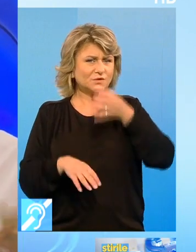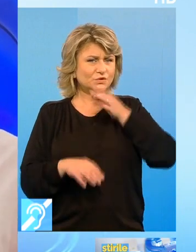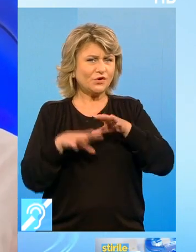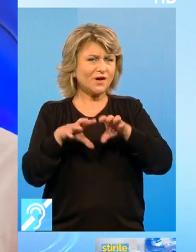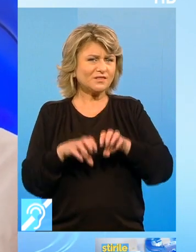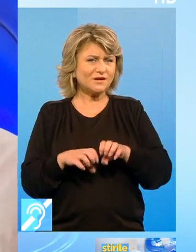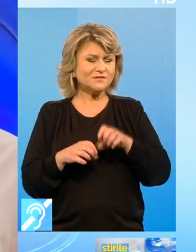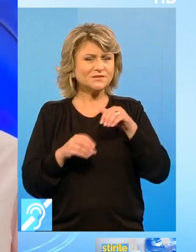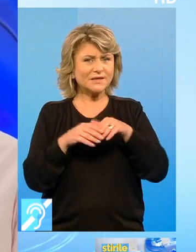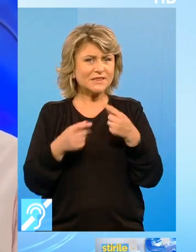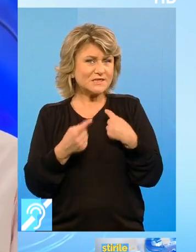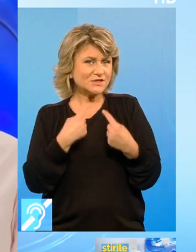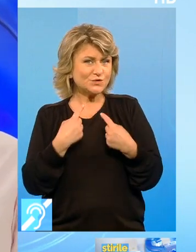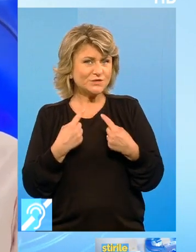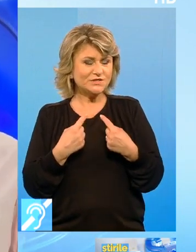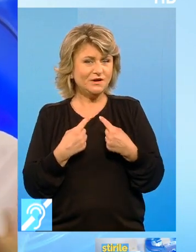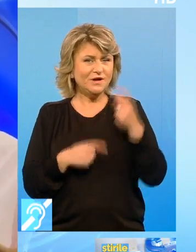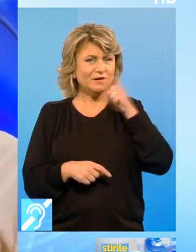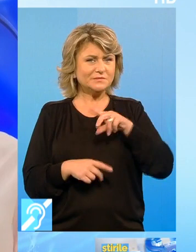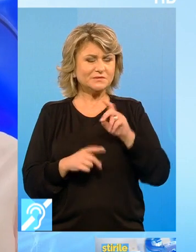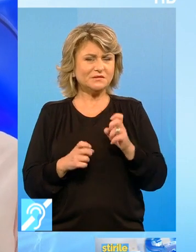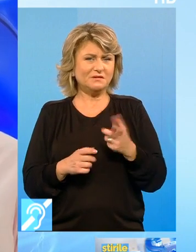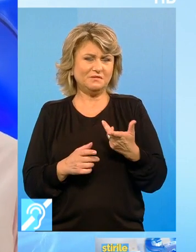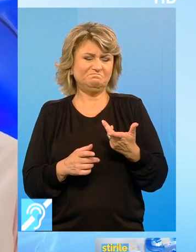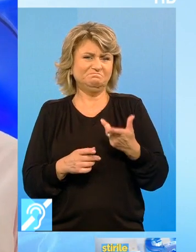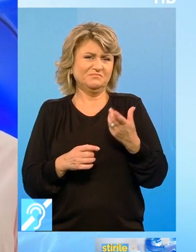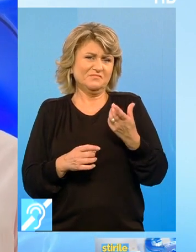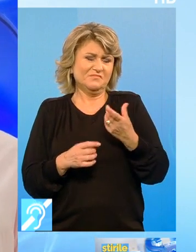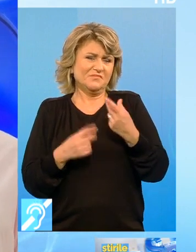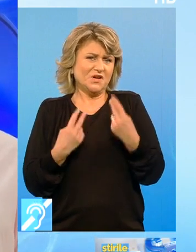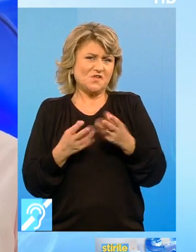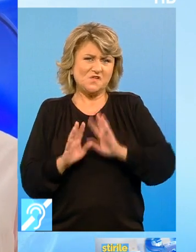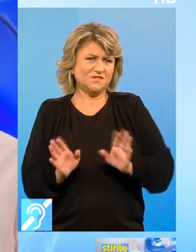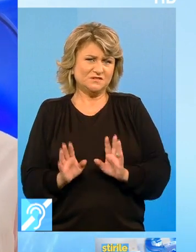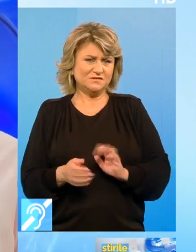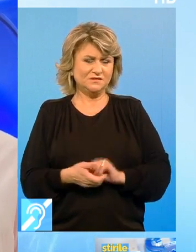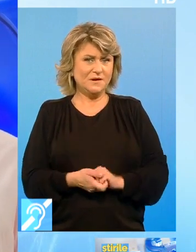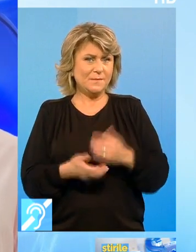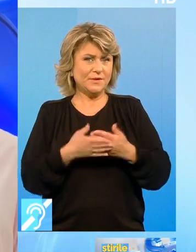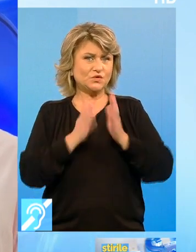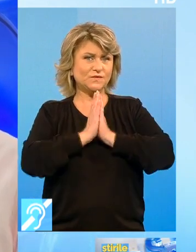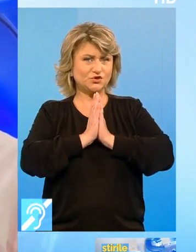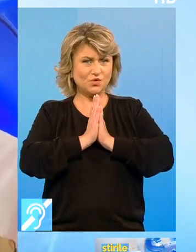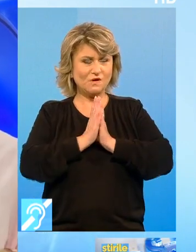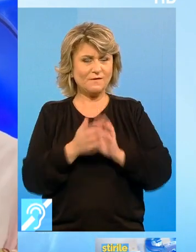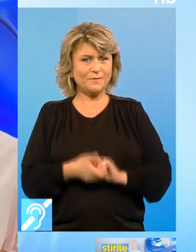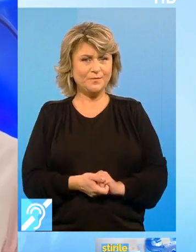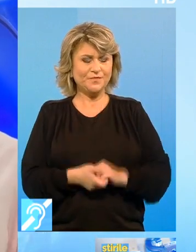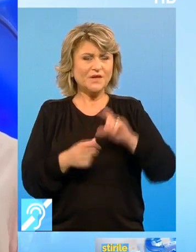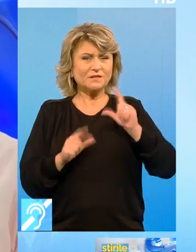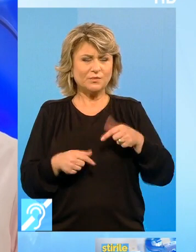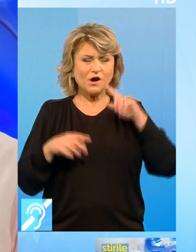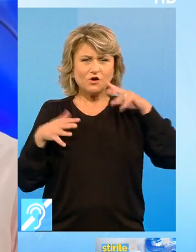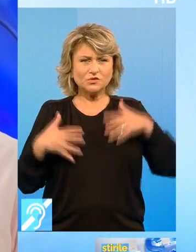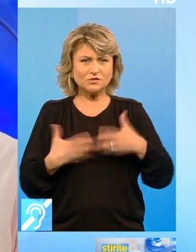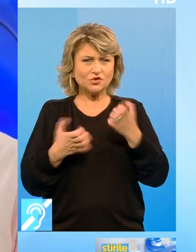atrași În discuții lipsite de fertilitate Pentru ei Pentru fecioare Trebuie să se concentreze la